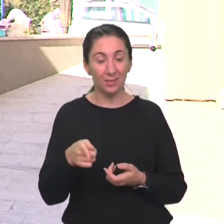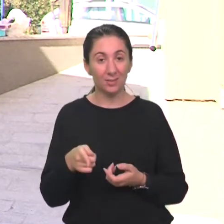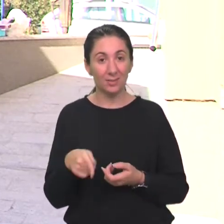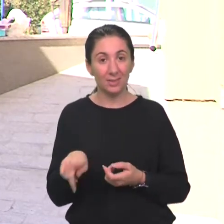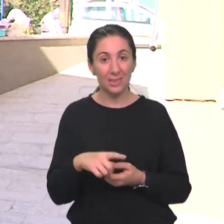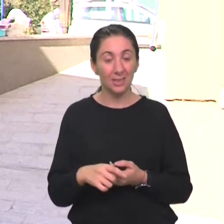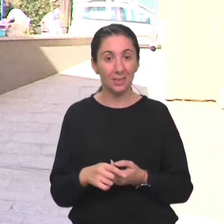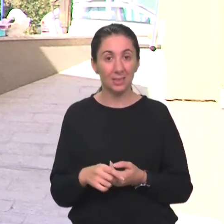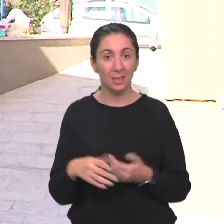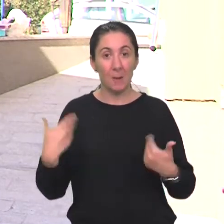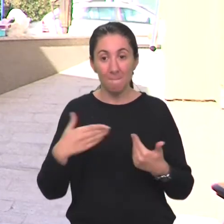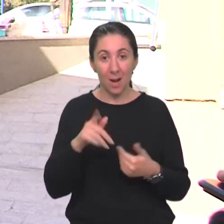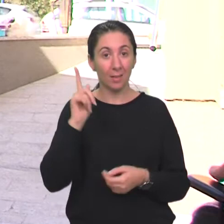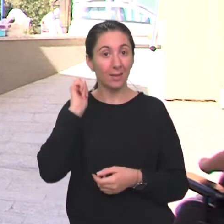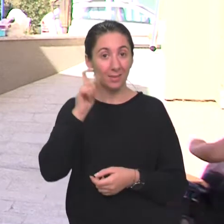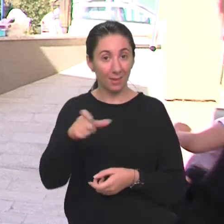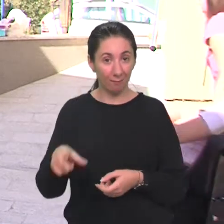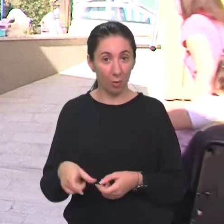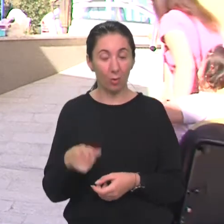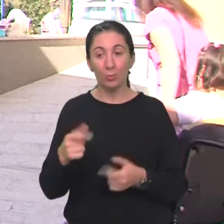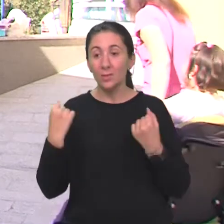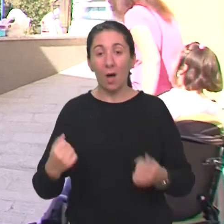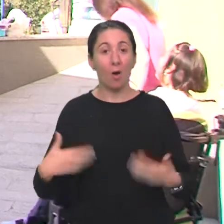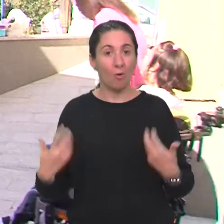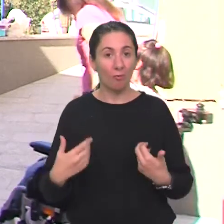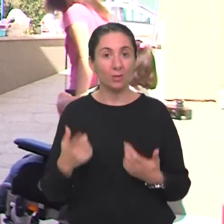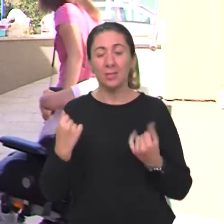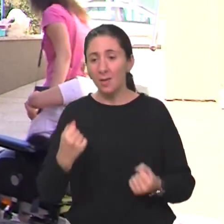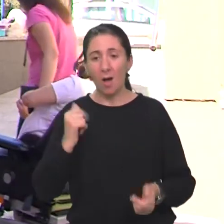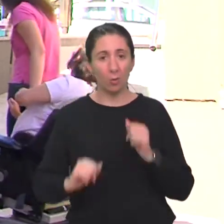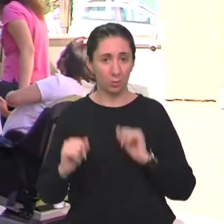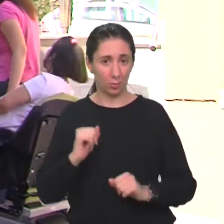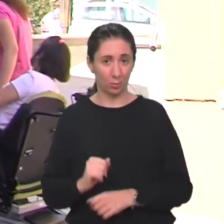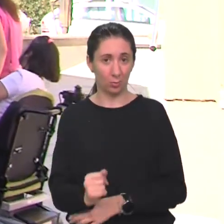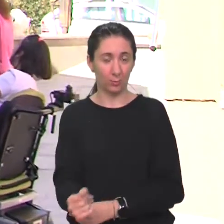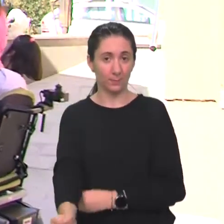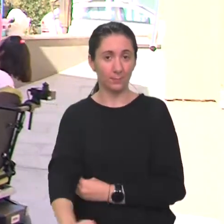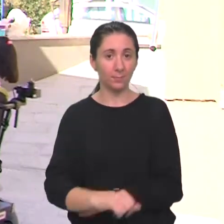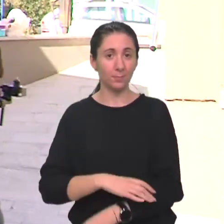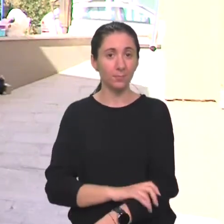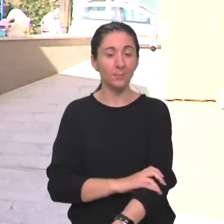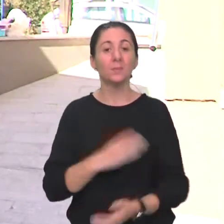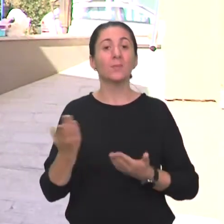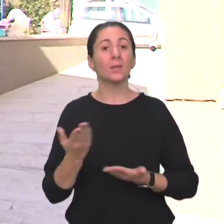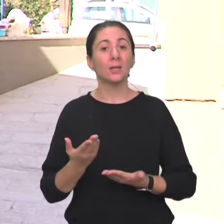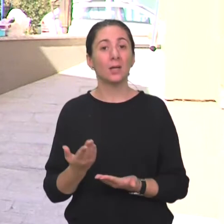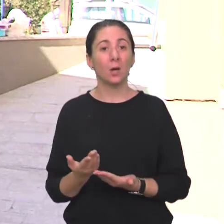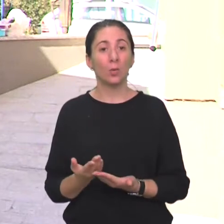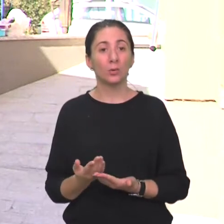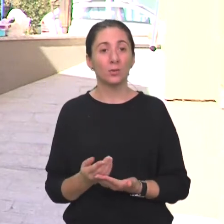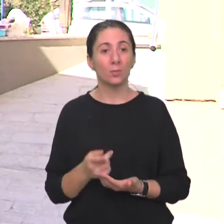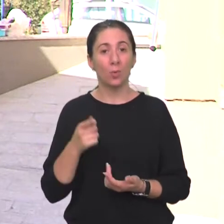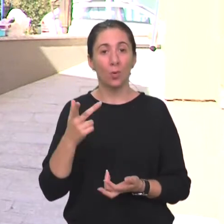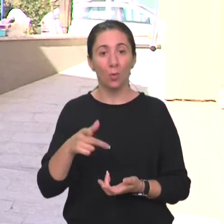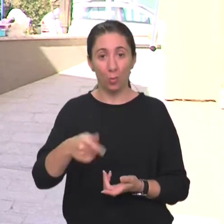mladići i djeveke, da su toliko veseli, da se toliko trude, baš kako sam u